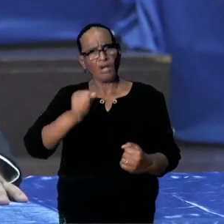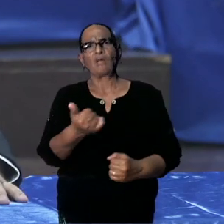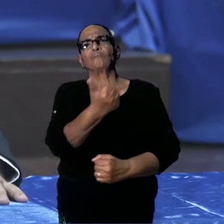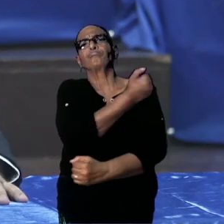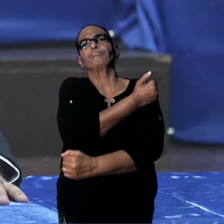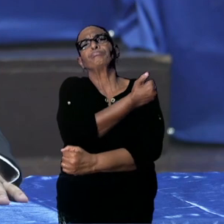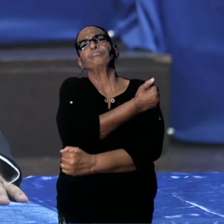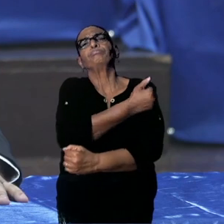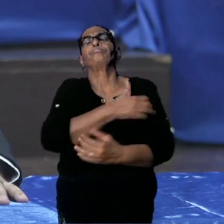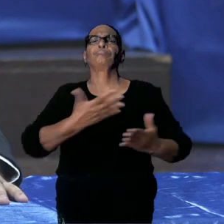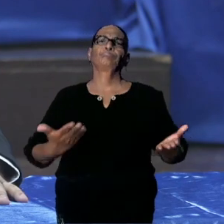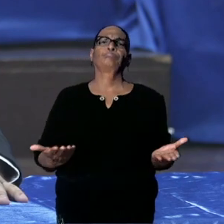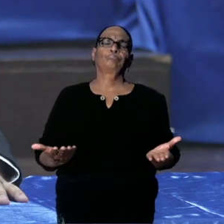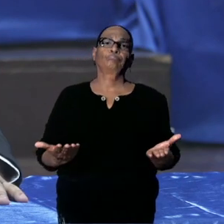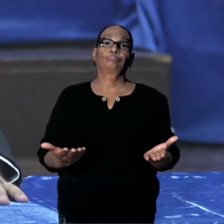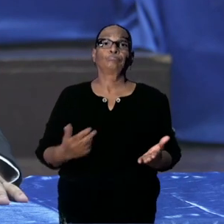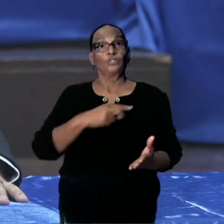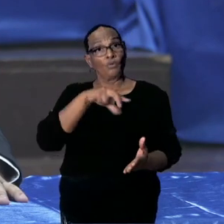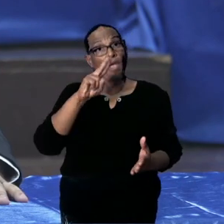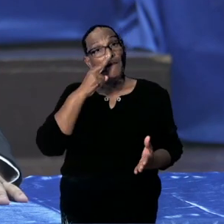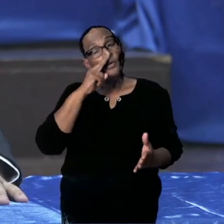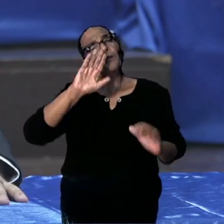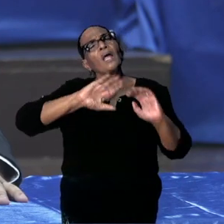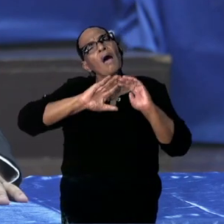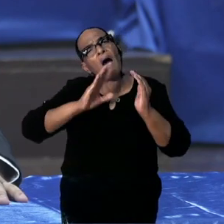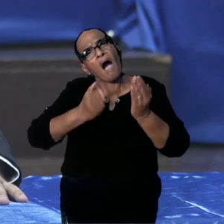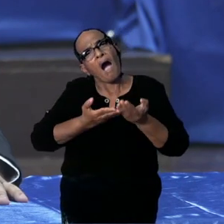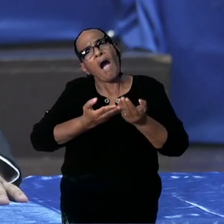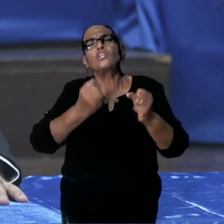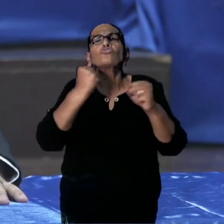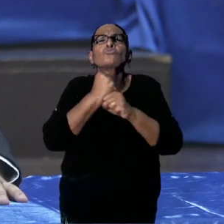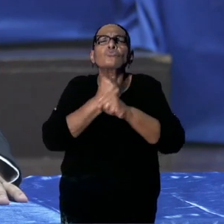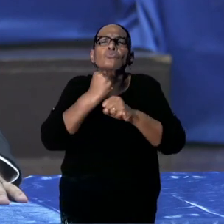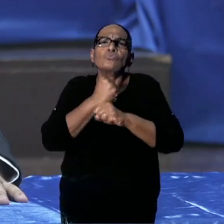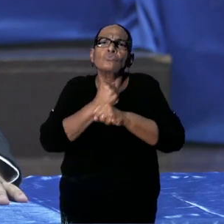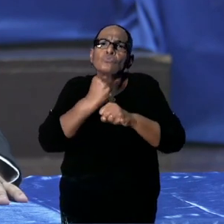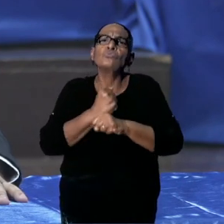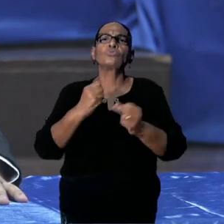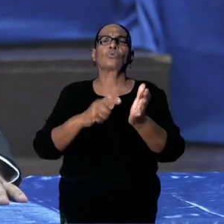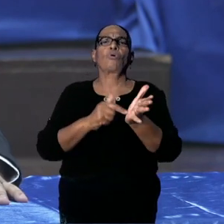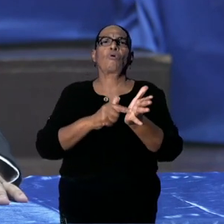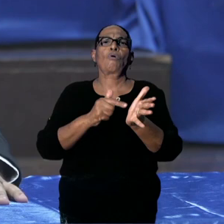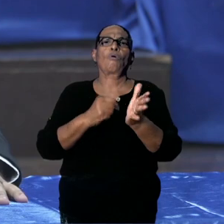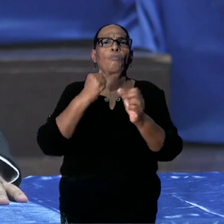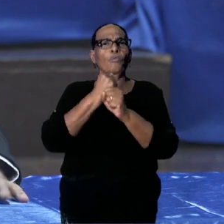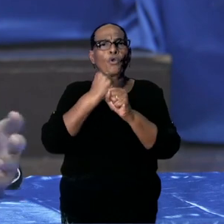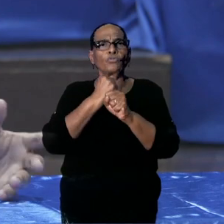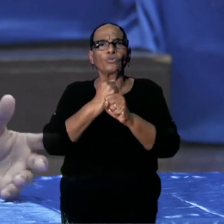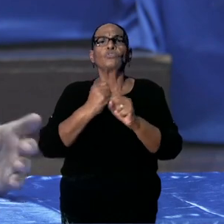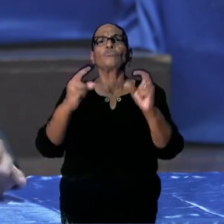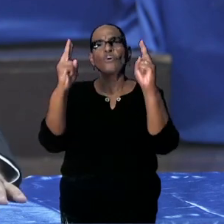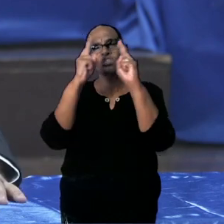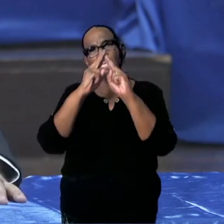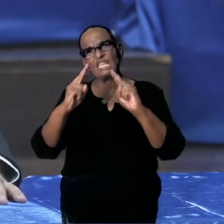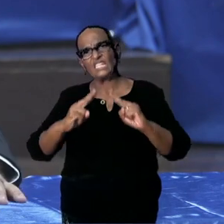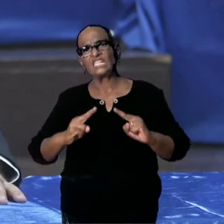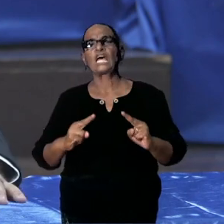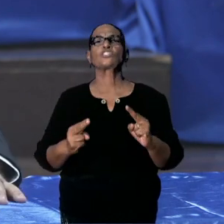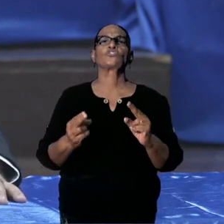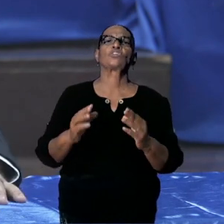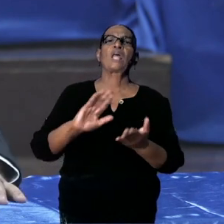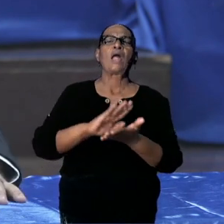vaccineren, en we gaan daar proberen alles op alles te zetten. Ook gebruik te maken van onze internationale positie in